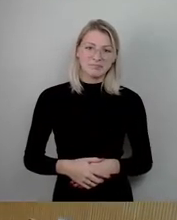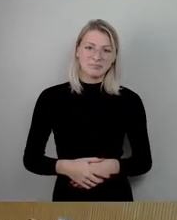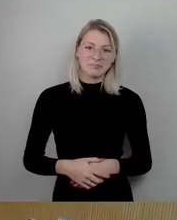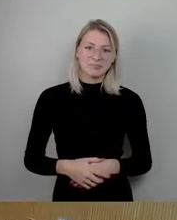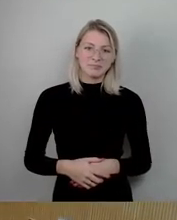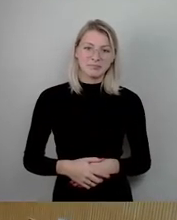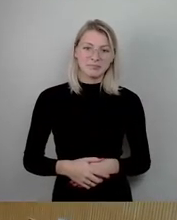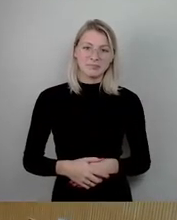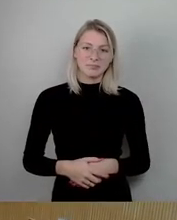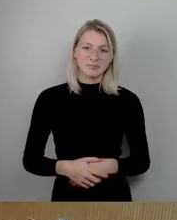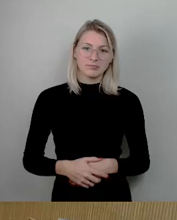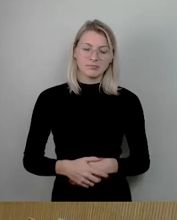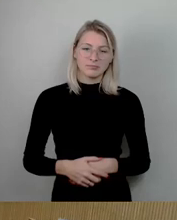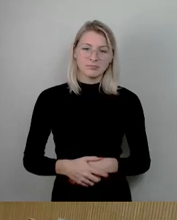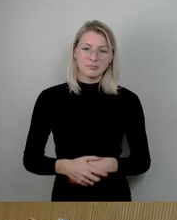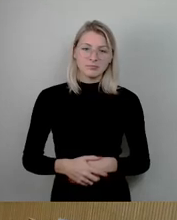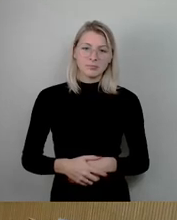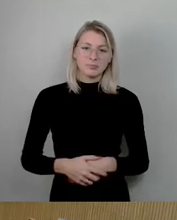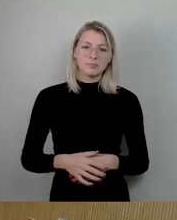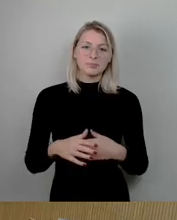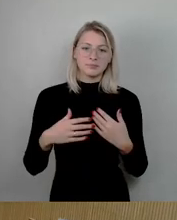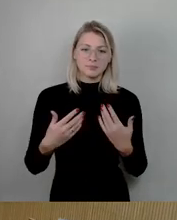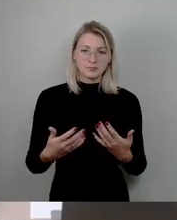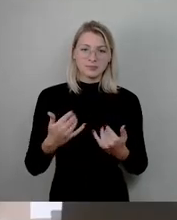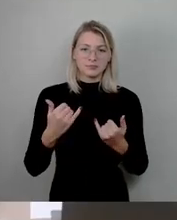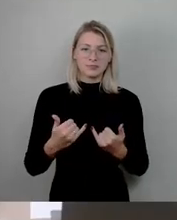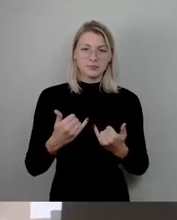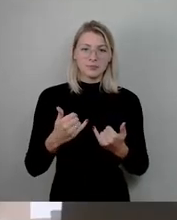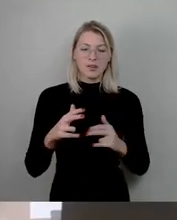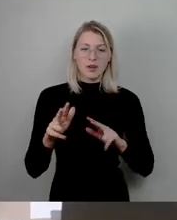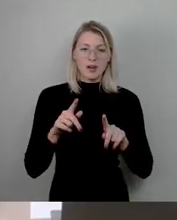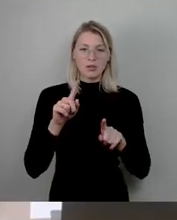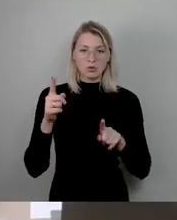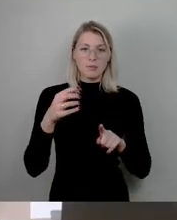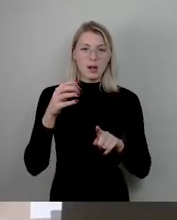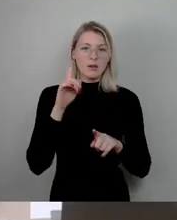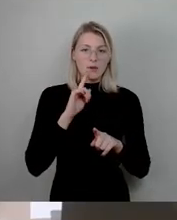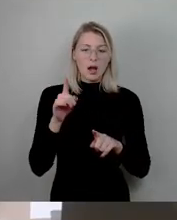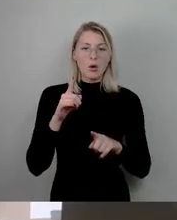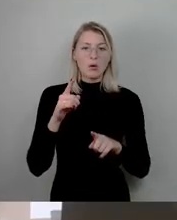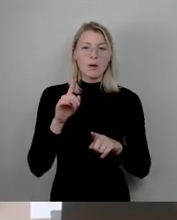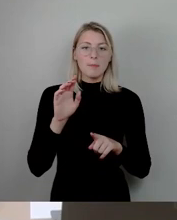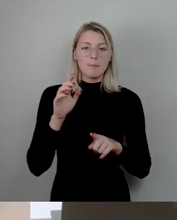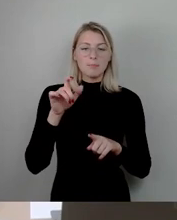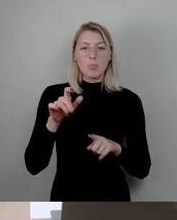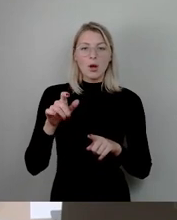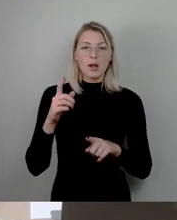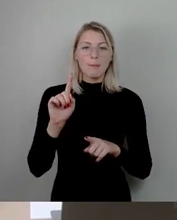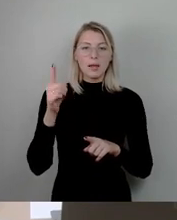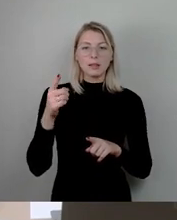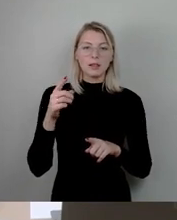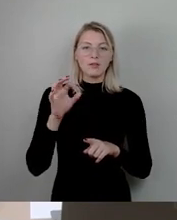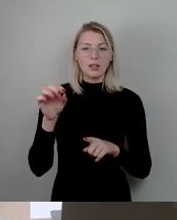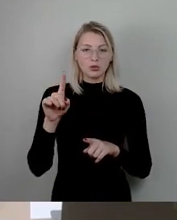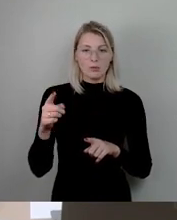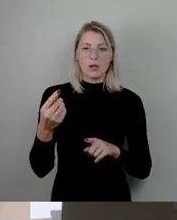So, jetzt wollte für die Verwaltung nochmal Frau Bürgermeisterin Klebsch einige Worte sagen.